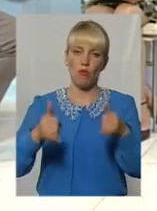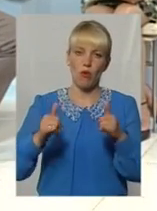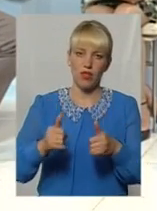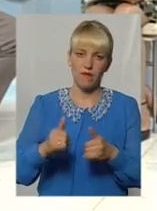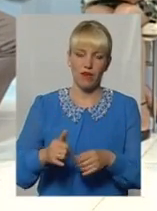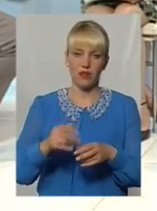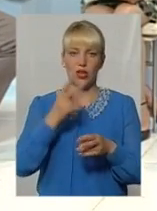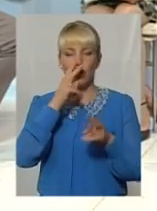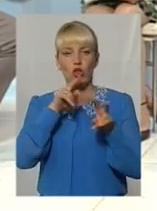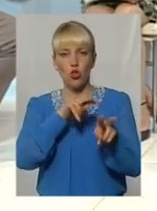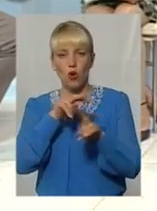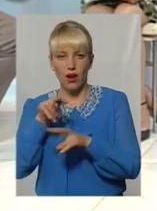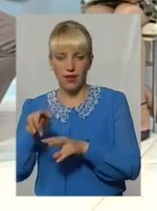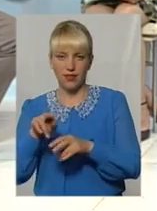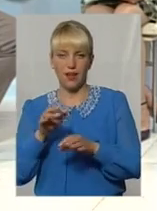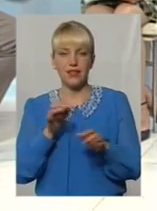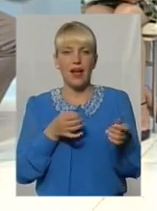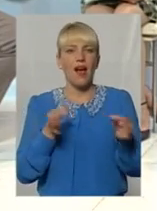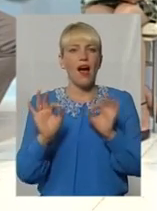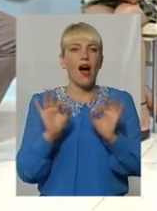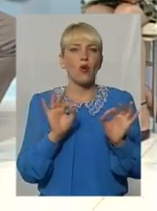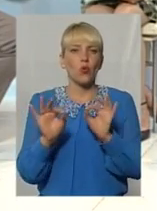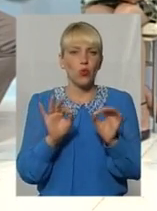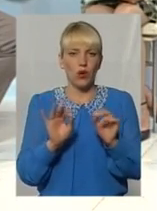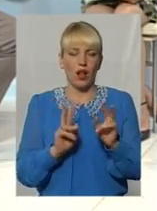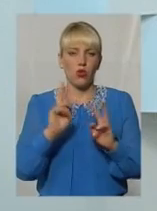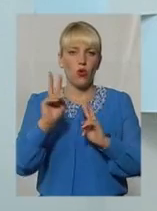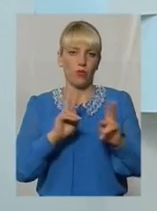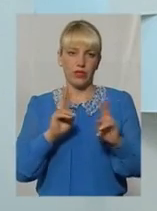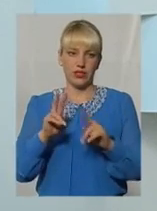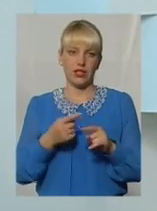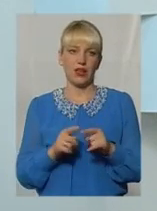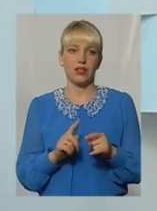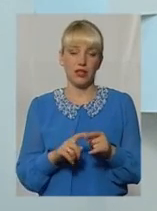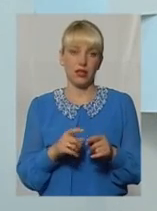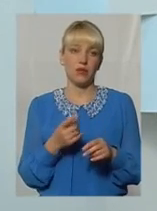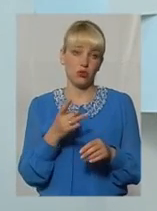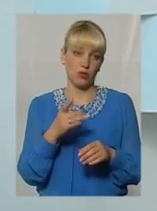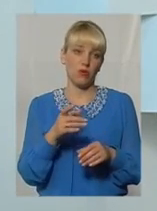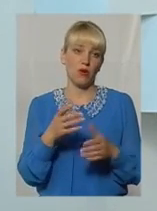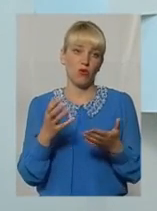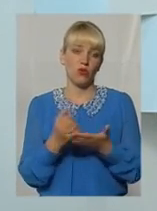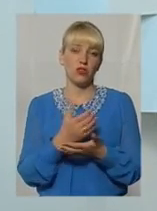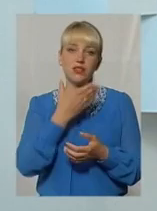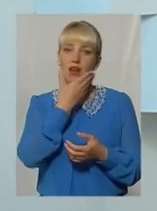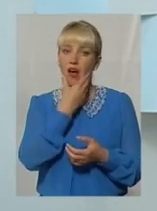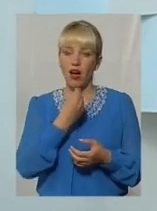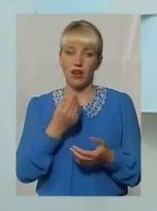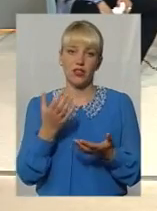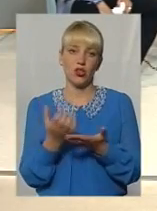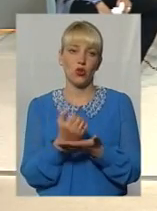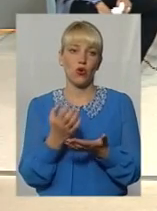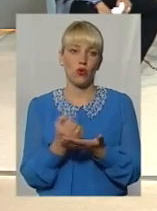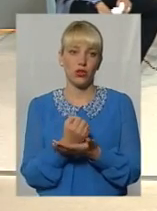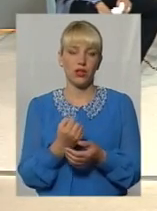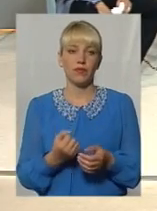акуратно обрізати. Це, звичайно, зовсім різні речі. І при цьому нормальні доходи вийшаються. Шановні колеги,